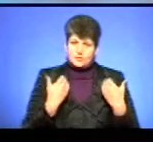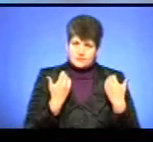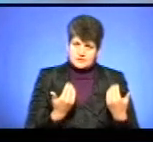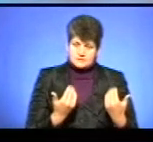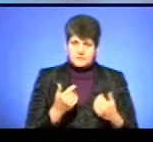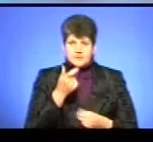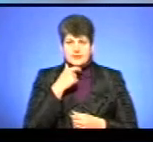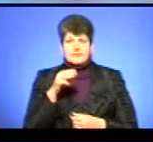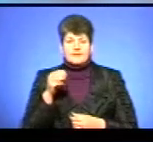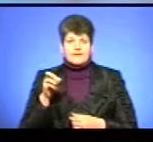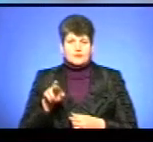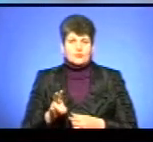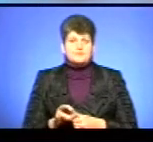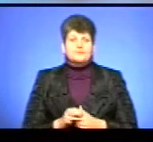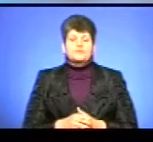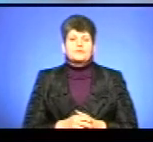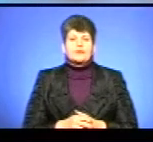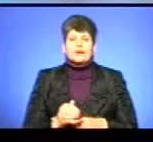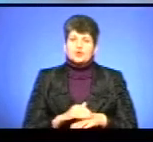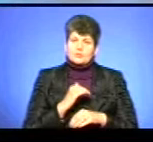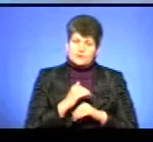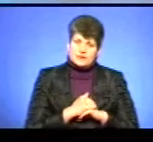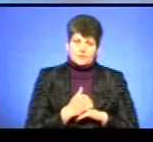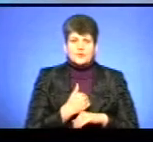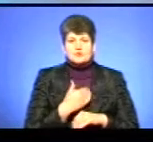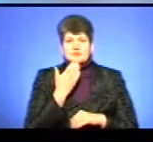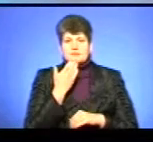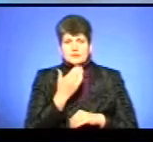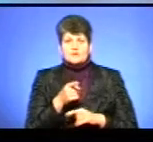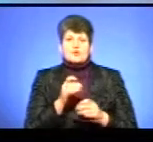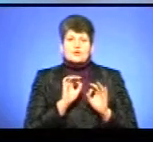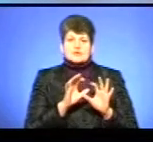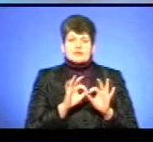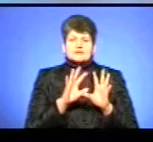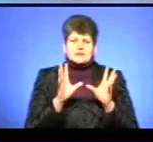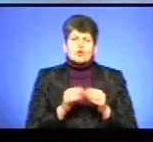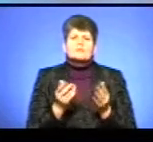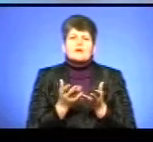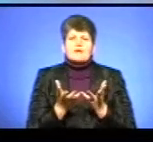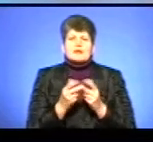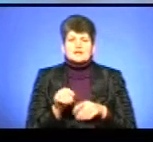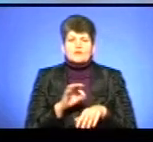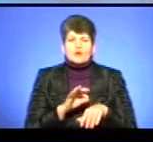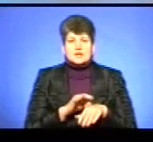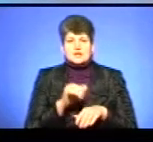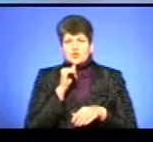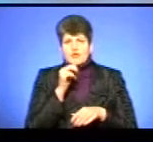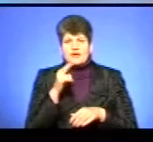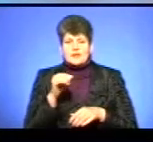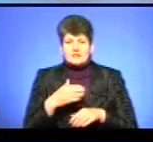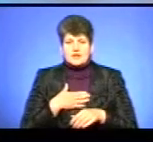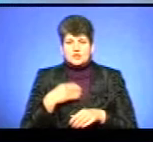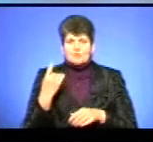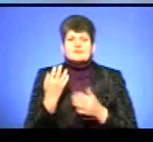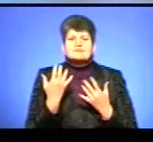пані Тетяна. Доброго вечора. Доброго вечора, пані Оксана. Доброго вечора. Хочу запитати, аби ви нам розказали загалом, яка кількість хворих на цукровий діабет в нашій області,